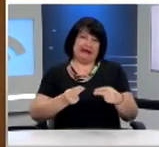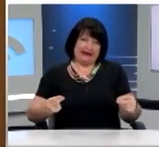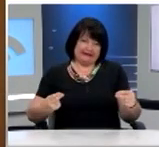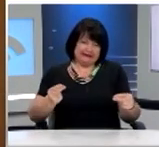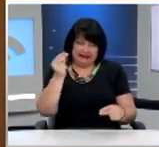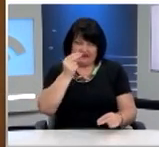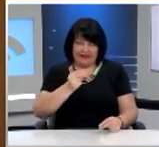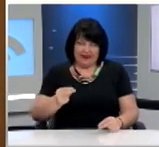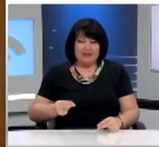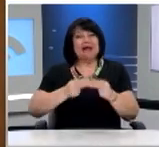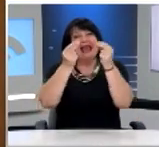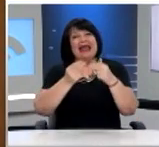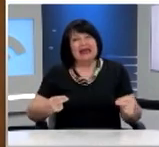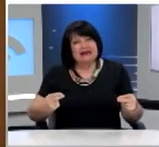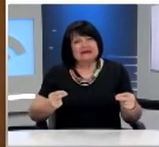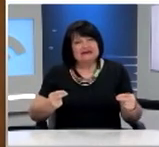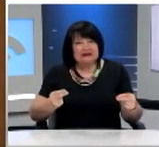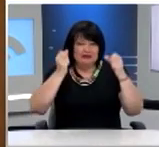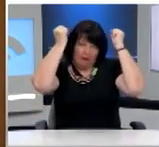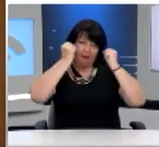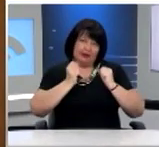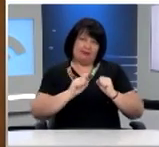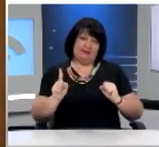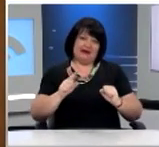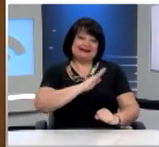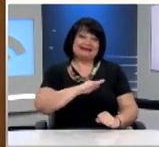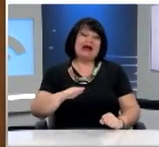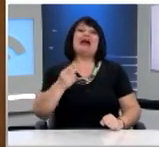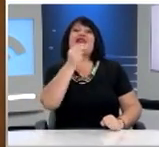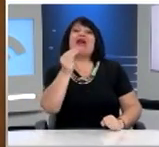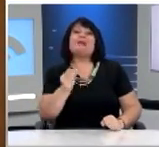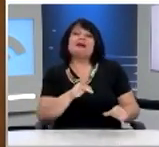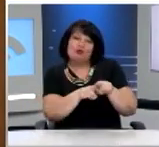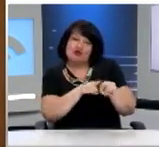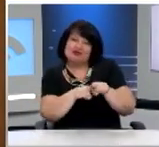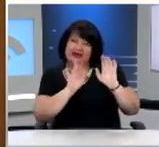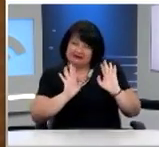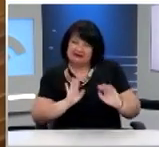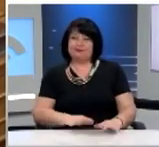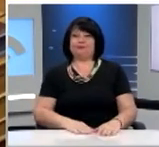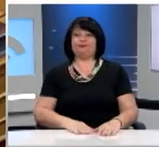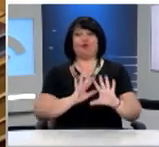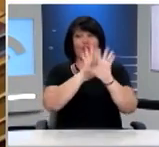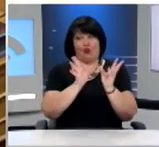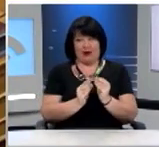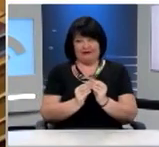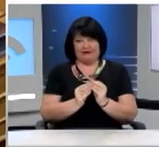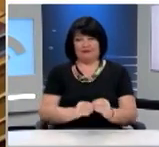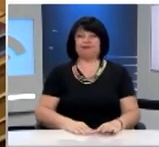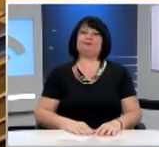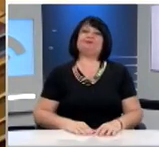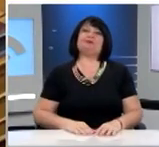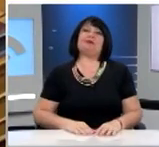δίνονται, αλλά και λύσεις με το μικρότερο ποσοστό ζημίας σε παιδεία με τα οποία εφάπτονται. Δεδομένων όλων αυτών, λοιπόν, και των